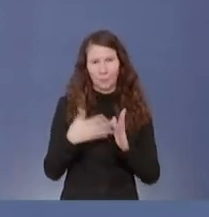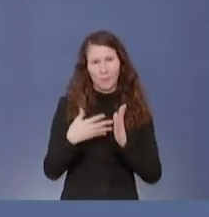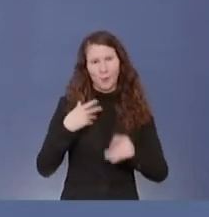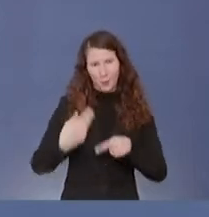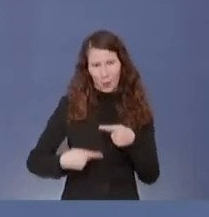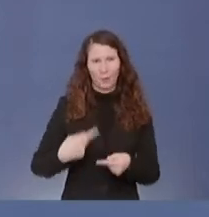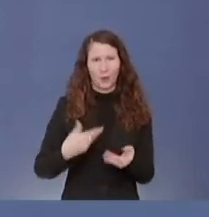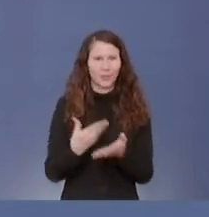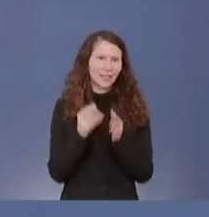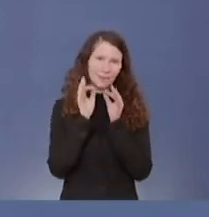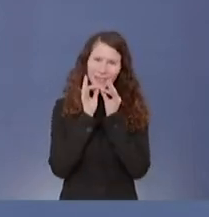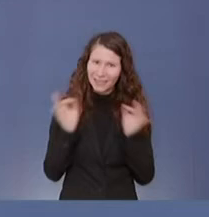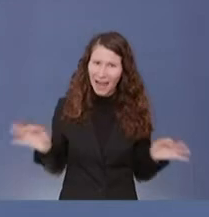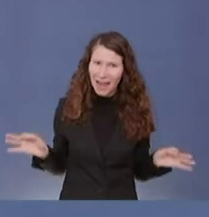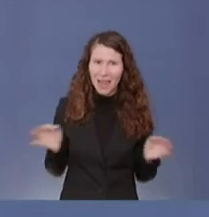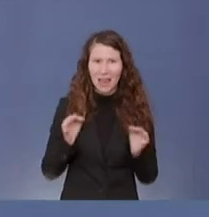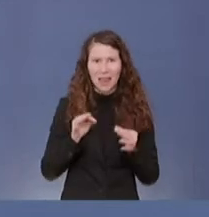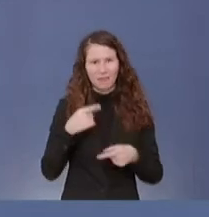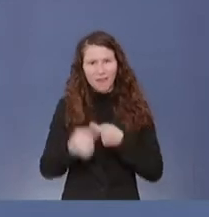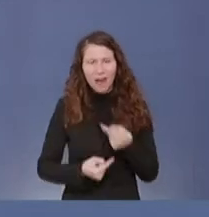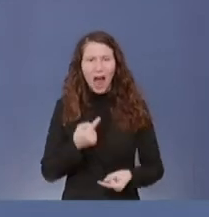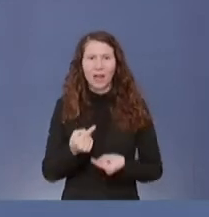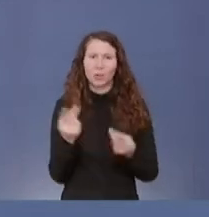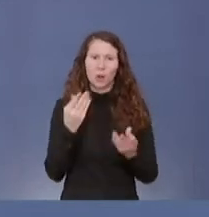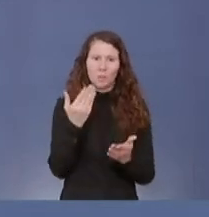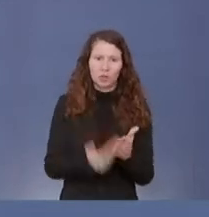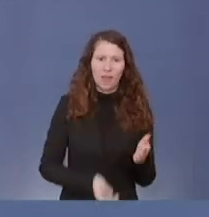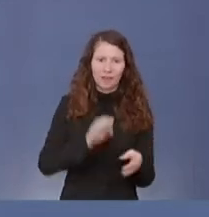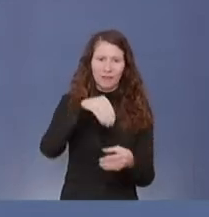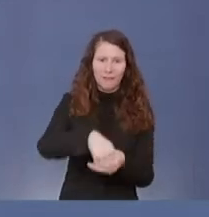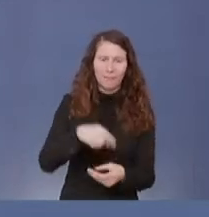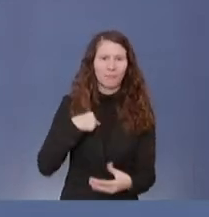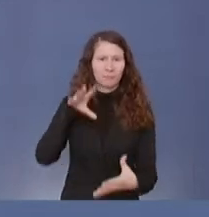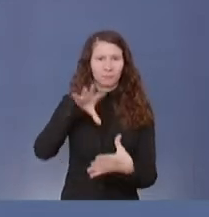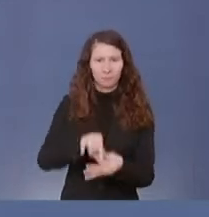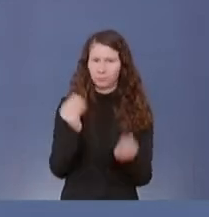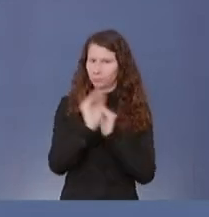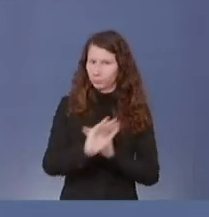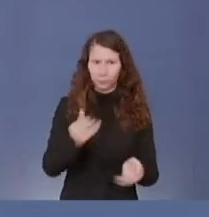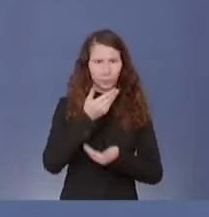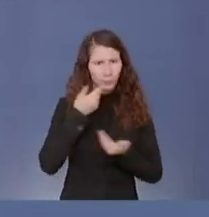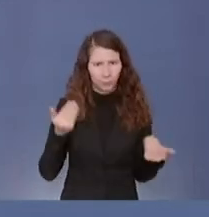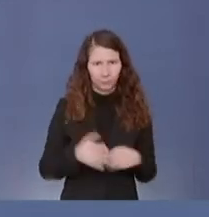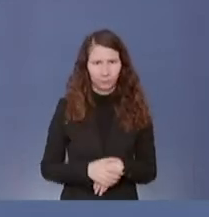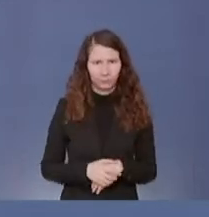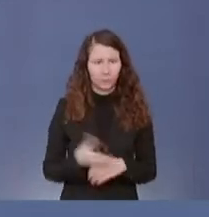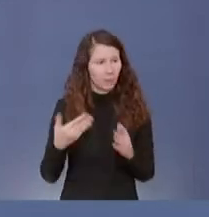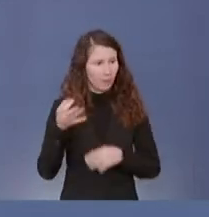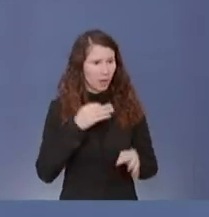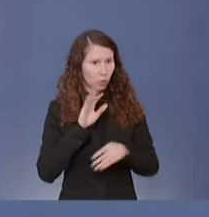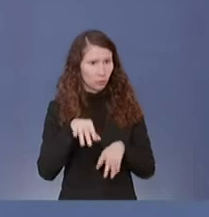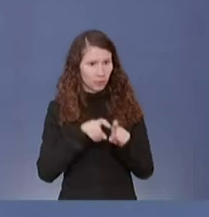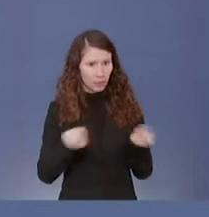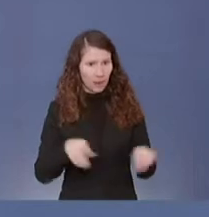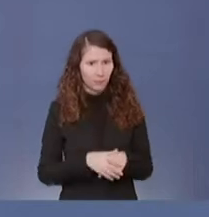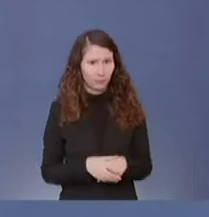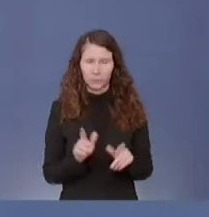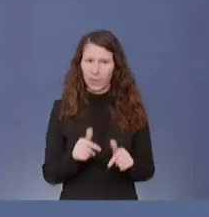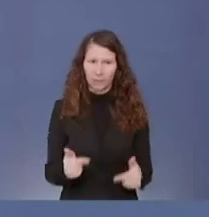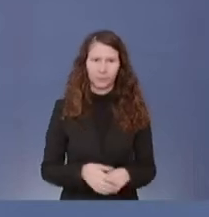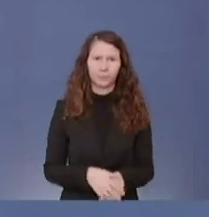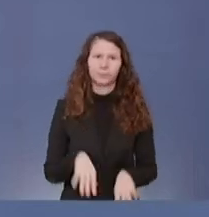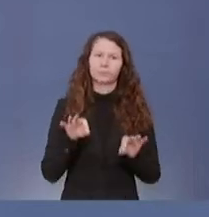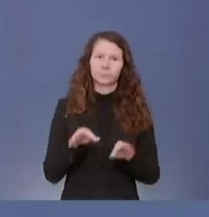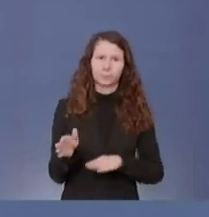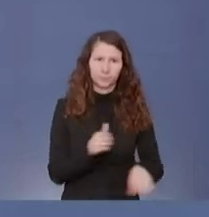zu Details des Verfahrens oder der Beschwerde nicht äußern kann und werde. Weitere Fragen zu dem Komplex sehe ich nicht. Dann habe ich eine Frage